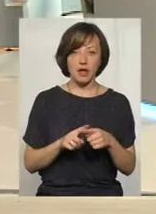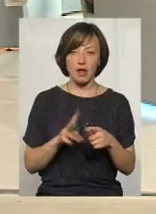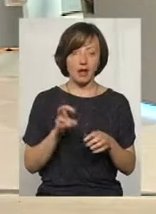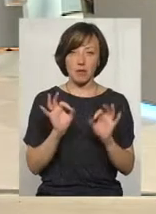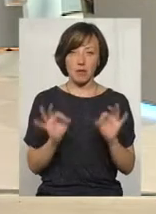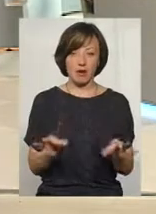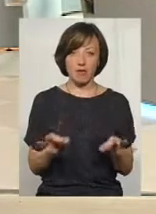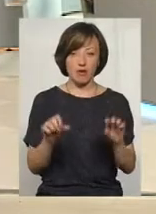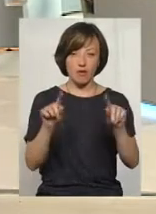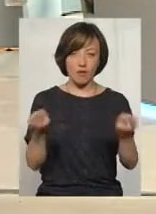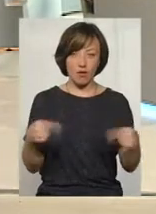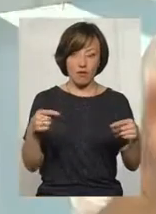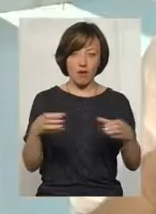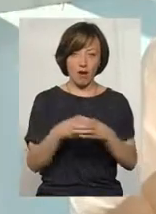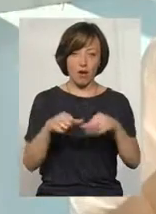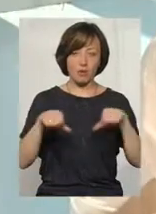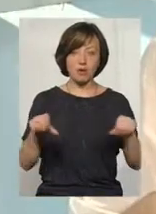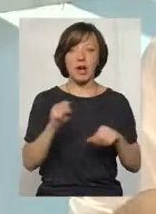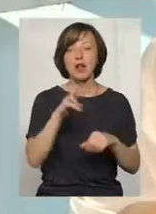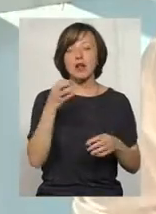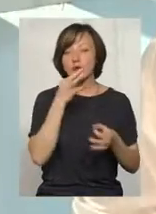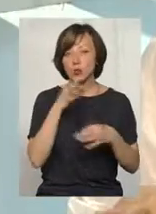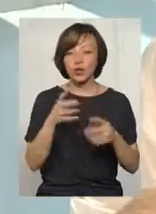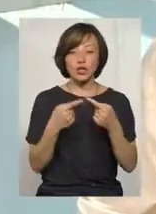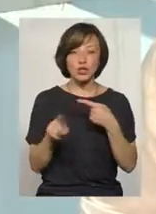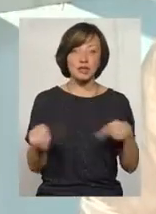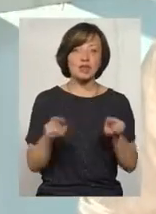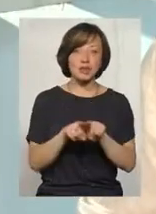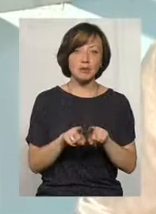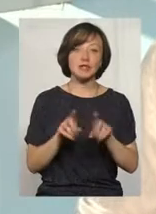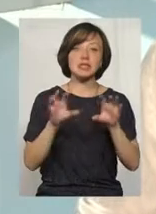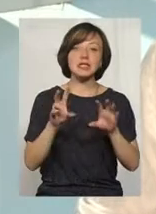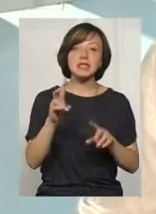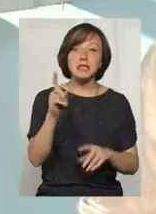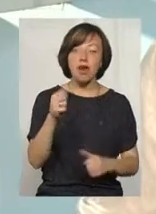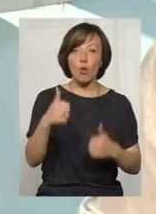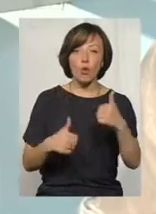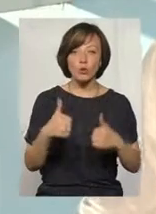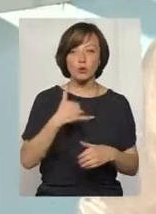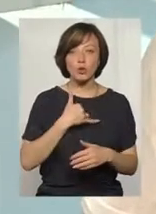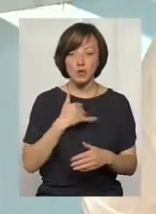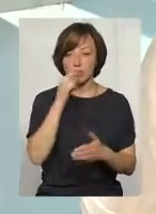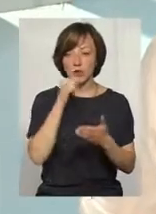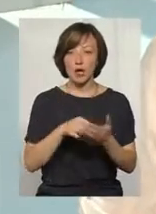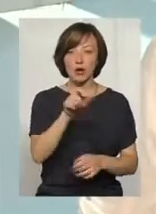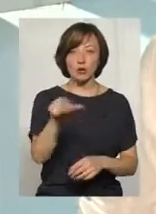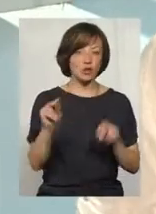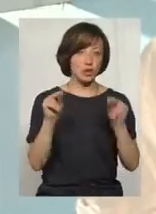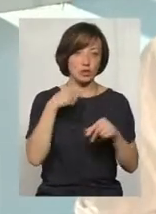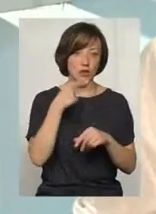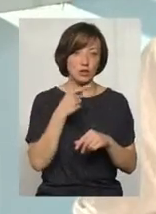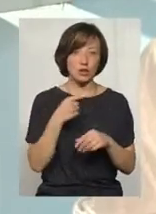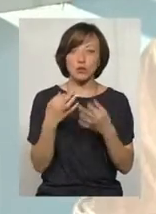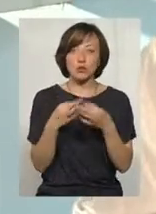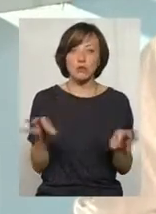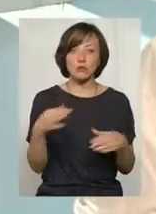зовсім правильне формування цієї комісії. Але і будь-якої іншої так само, тому що за конкурсом у нас проходять люди, яких, чесно кажучи, іноді навіть